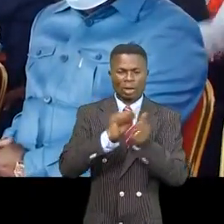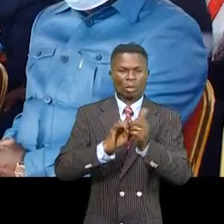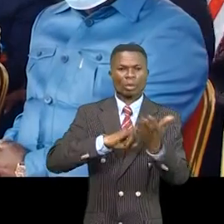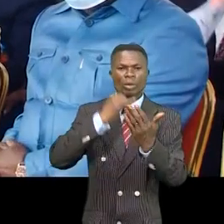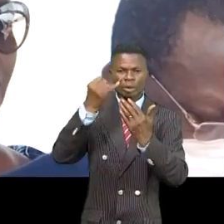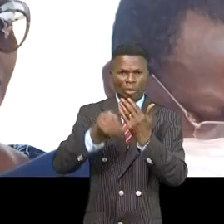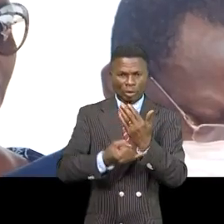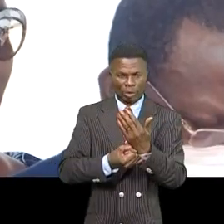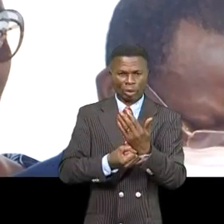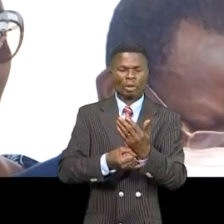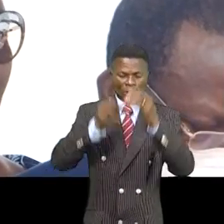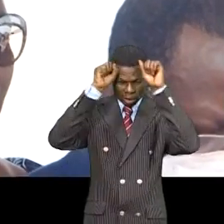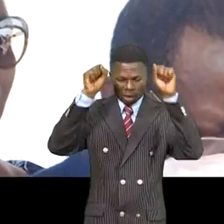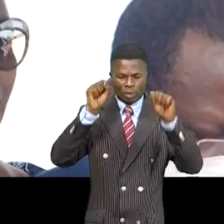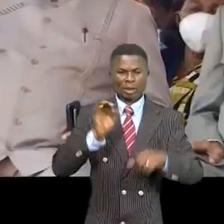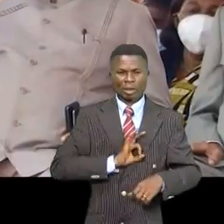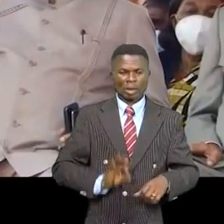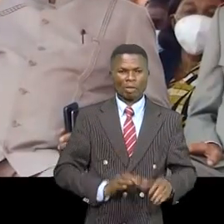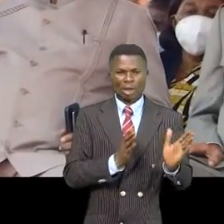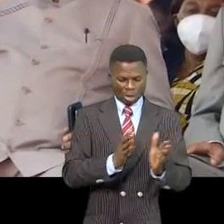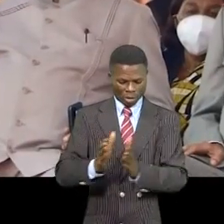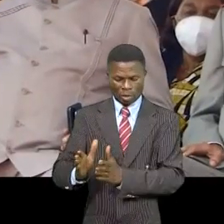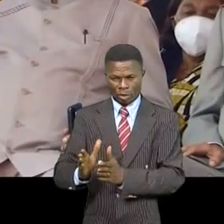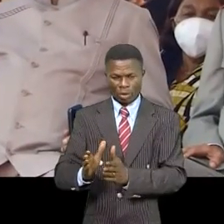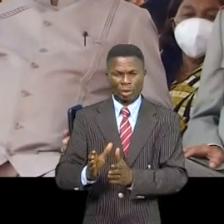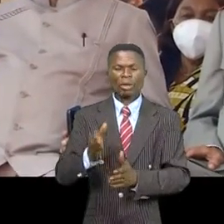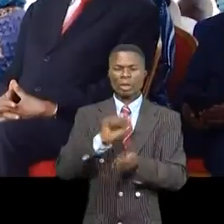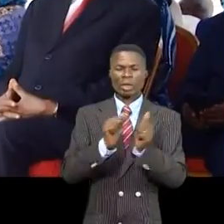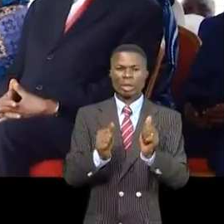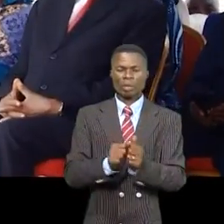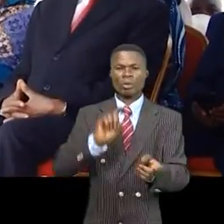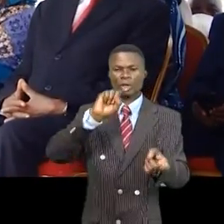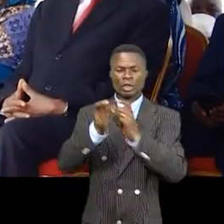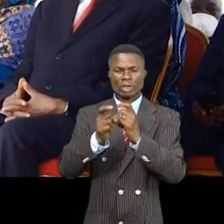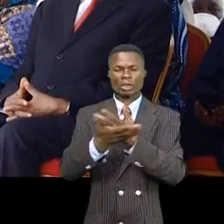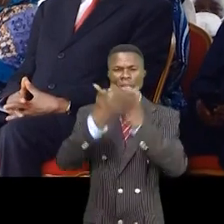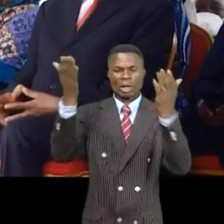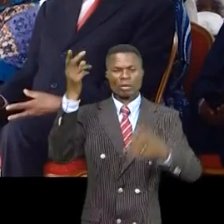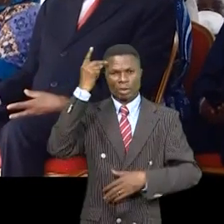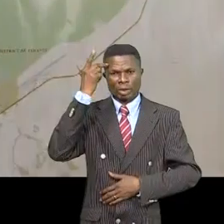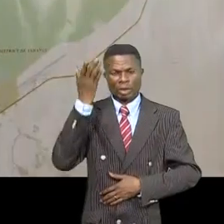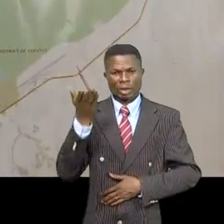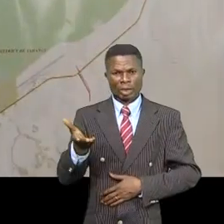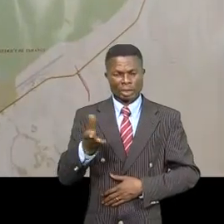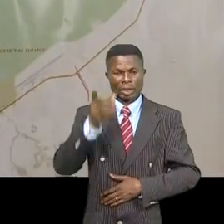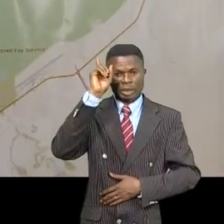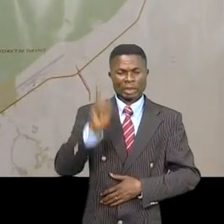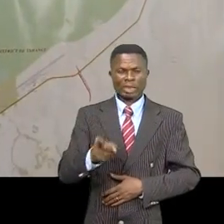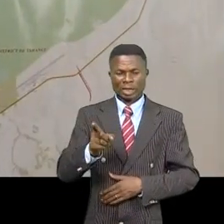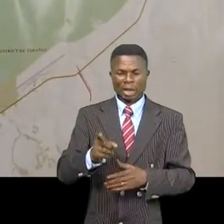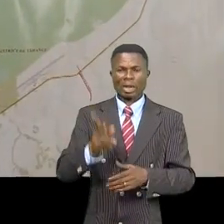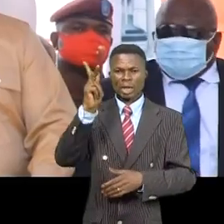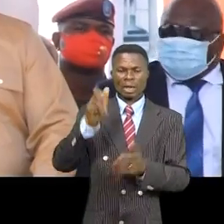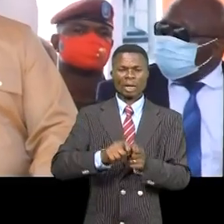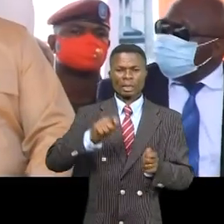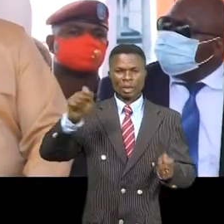initié par le président de la République et qui vise à réhabiliter et moderniser au-delà de Kinshasa une centaine de kilomètres de voirie